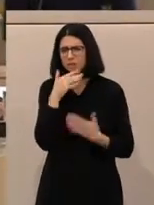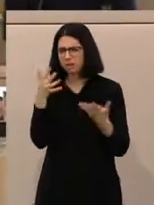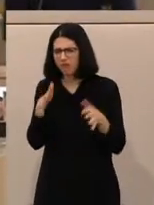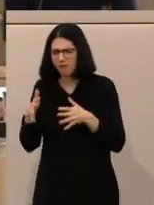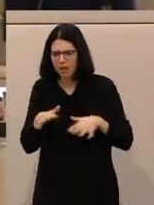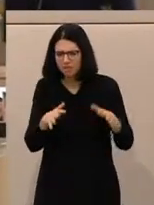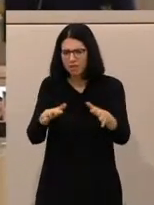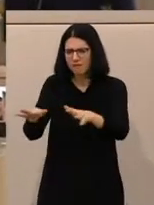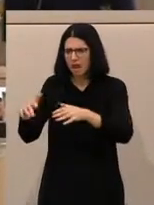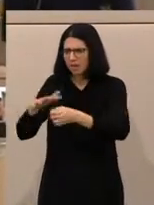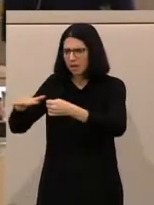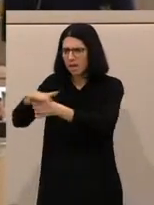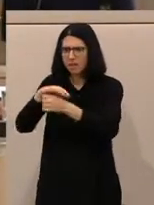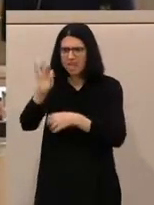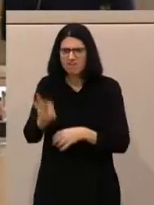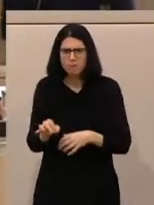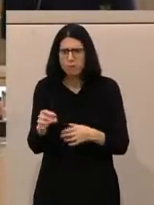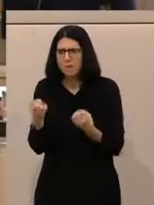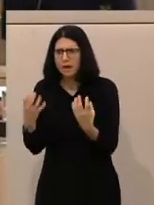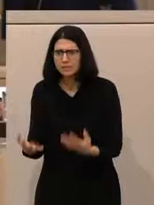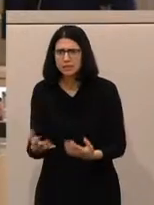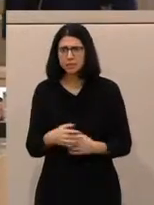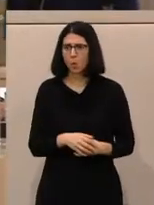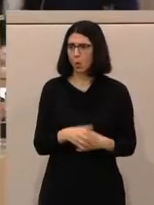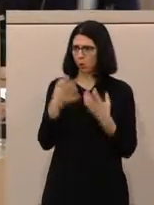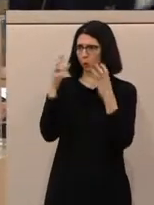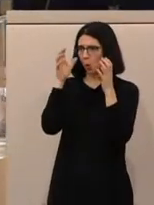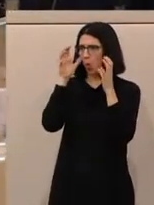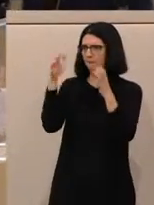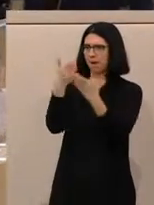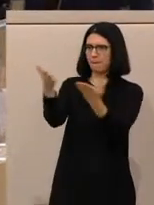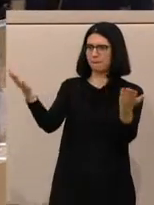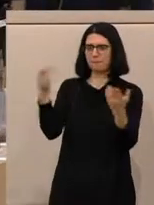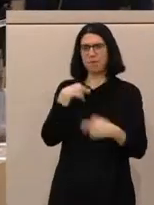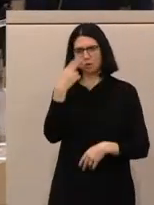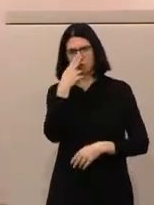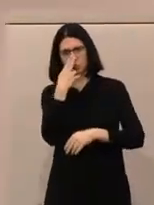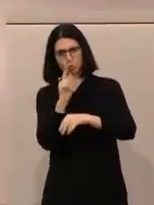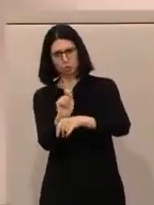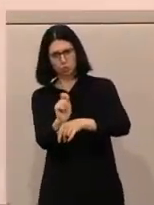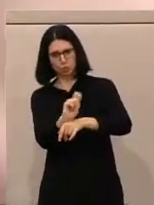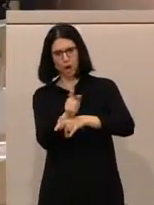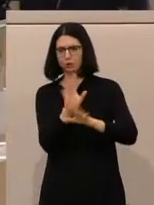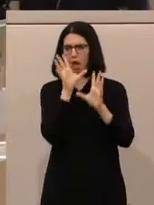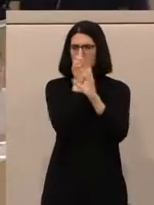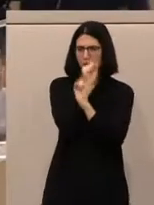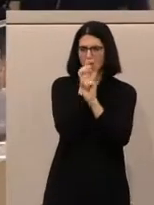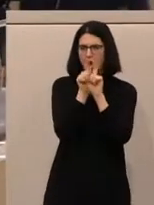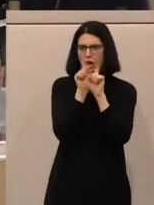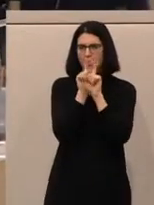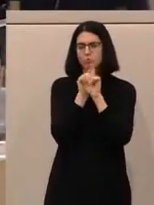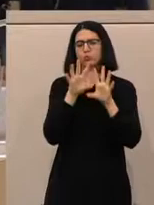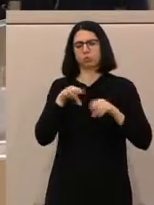der FPÖ, die freilich schon lange keine solchen mehr sind. Und die ÖVP schaut zu, schweigt und duldet eben diese Einzelfälle.